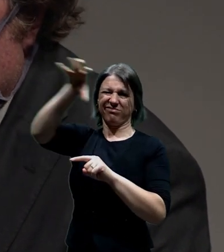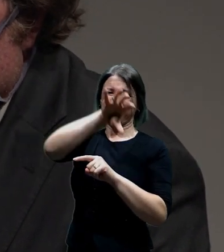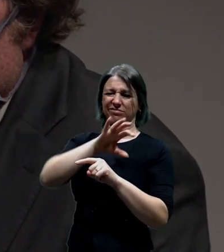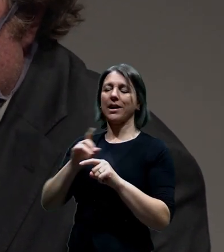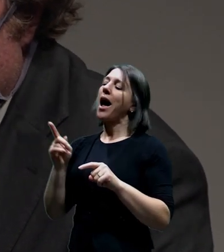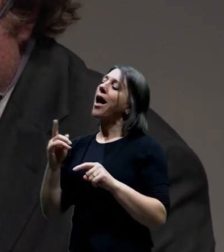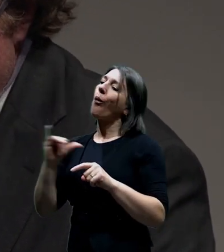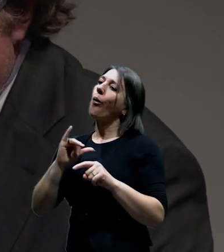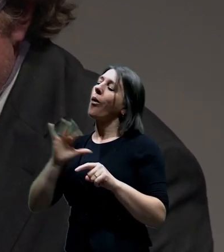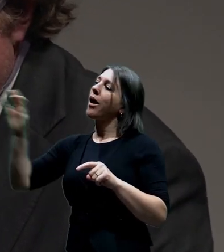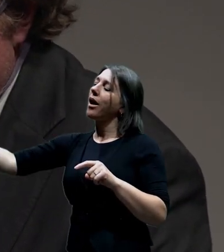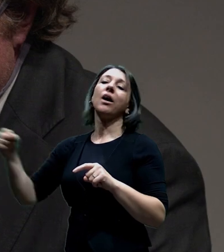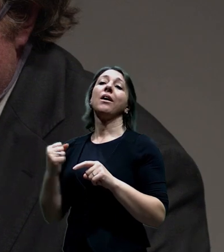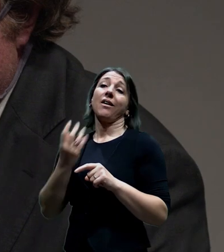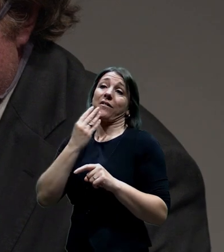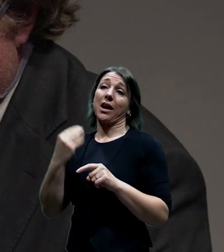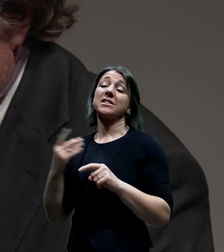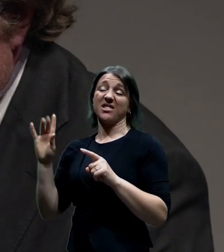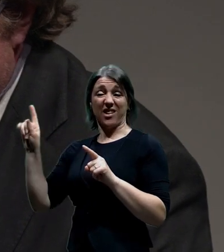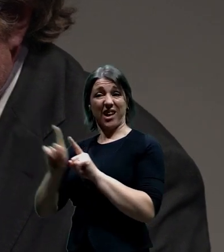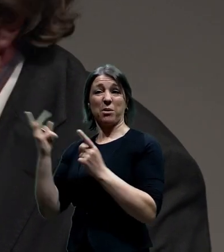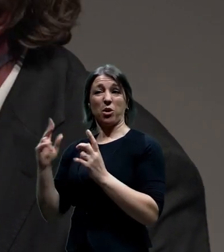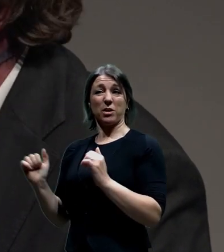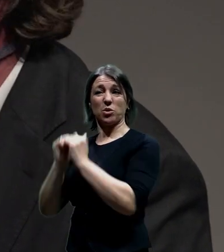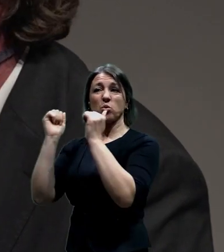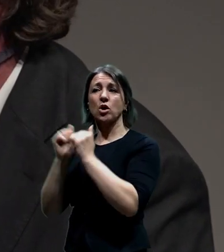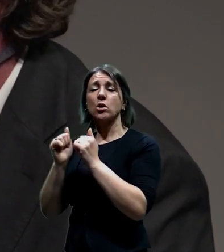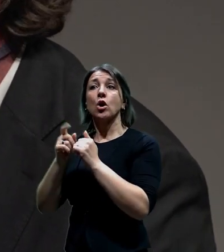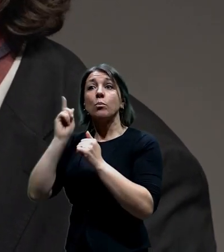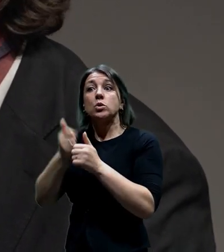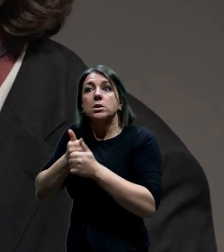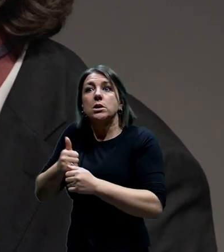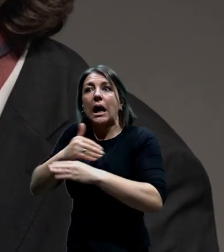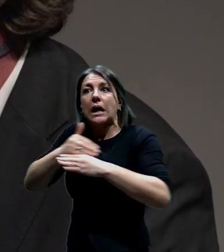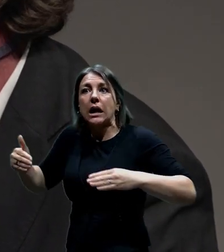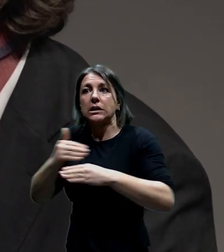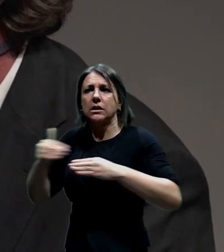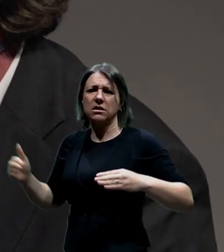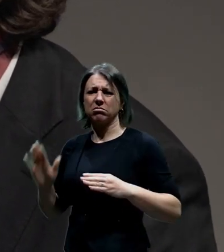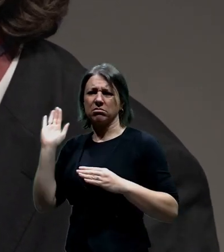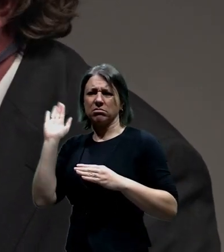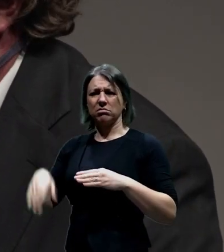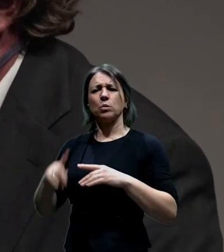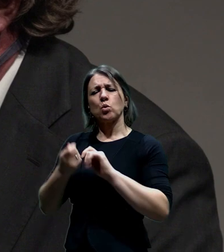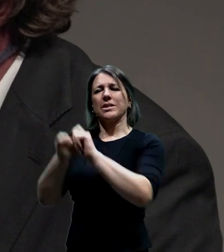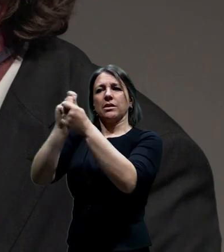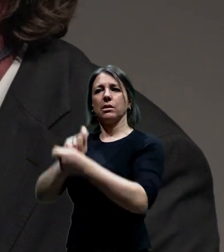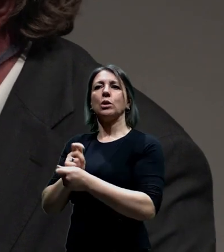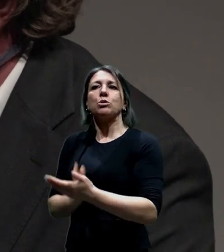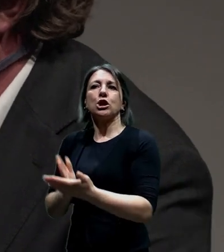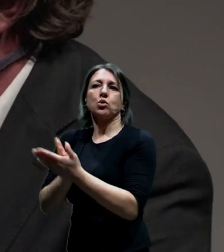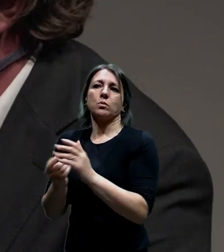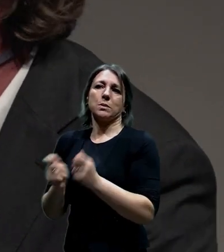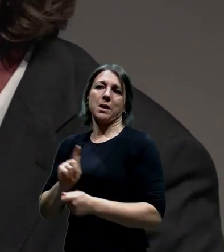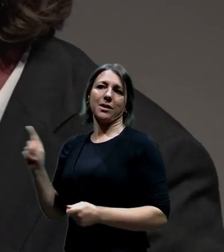tak jako rychlej a silnej, že se nedají pořád upravovat ty hranice, že musí vznikat jako měkký nástroje, který jako vedou ty